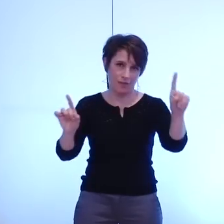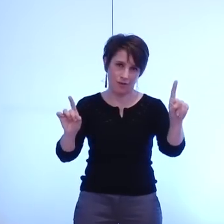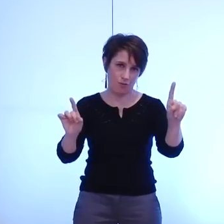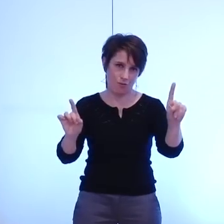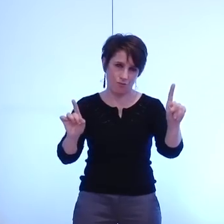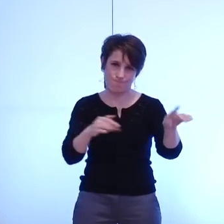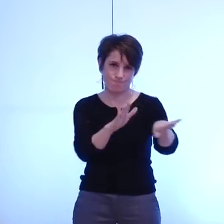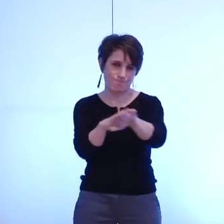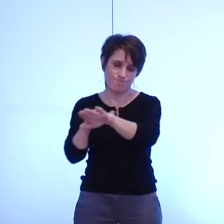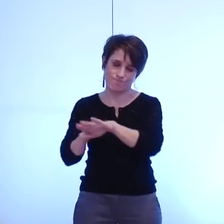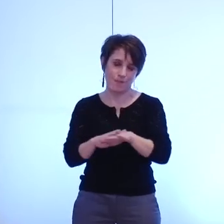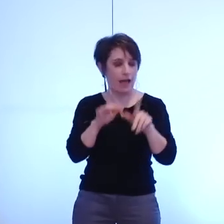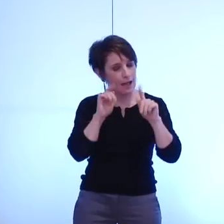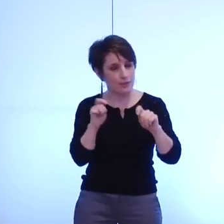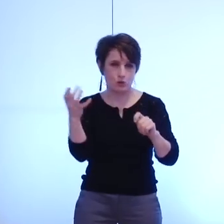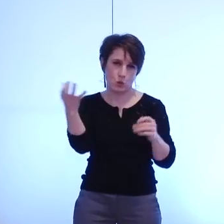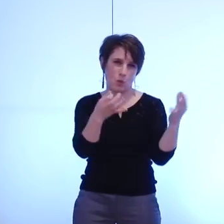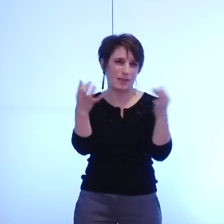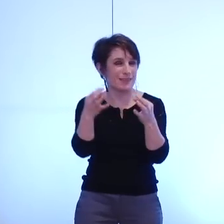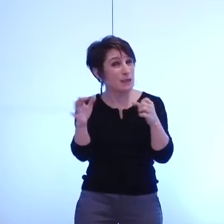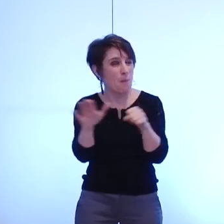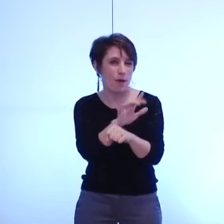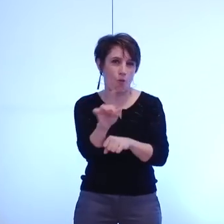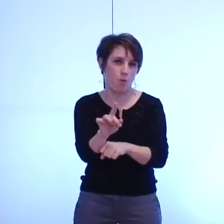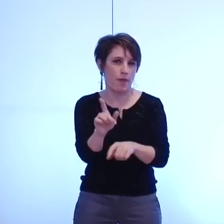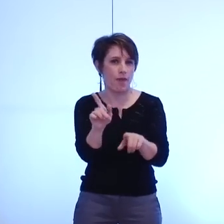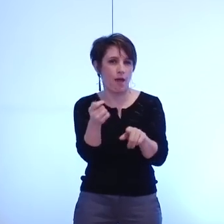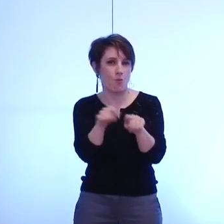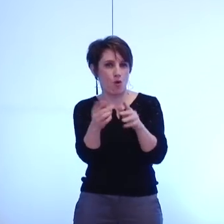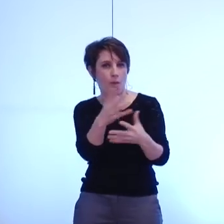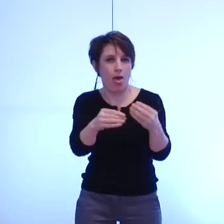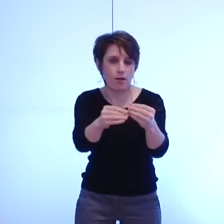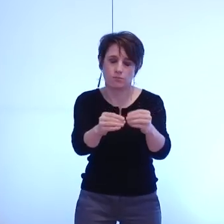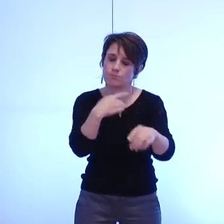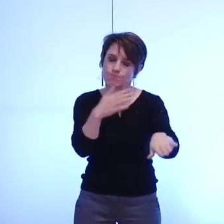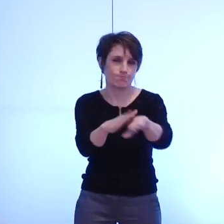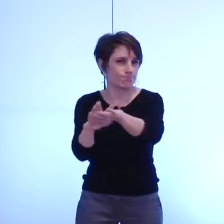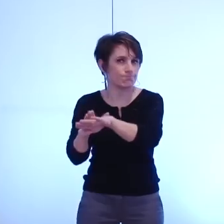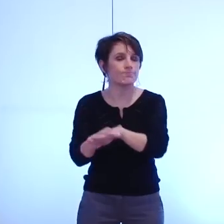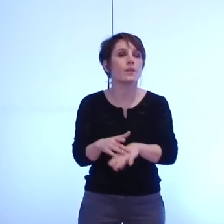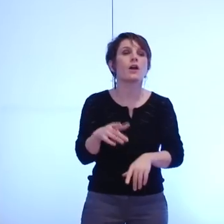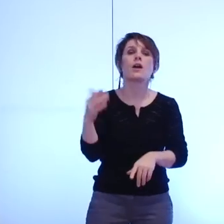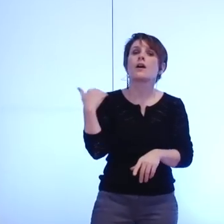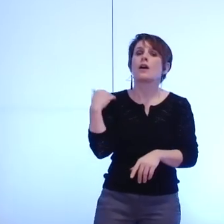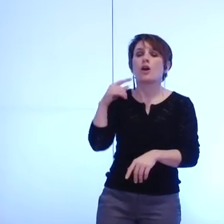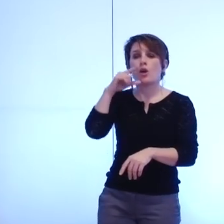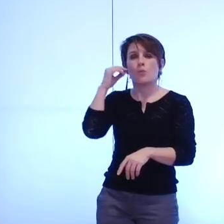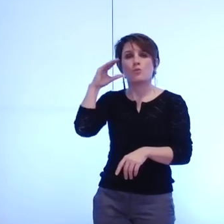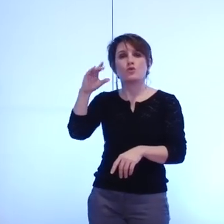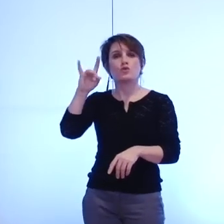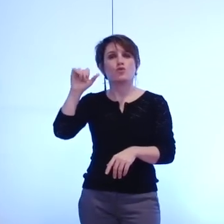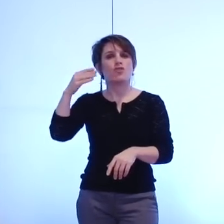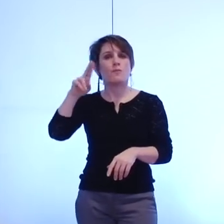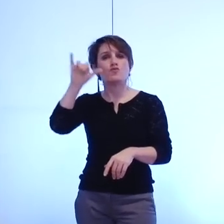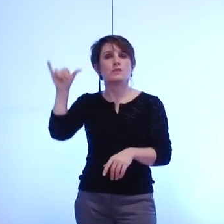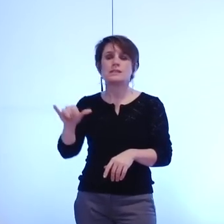pas complets et au final un peu faux je voudrais sur ce qu'a dit Mathieu Chamussy concernant la question du